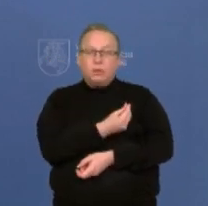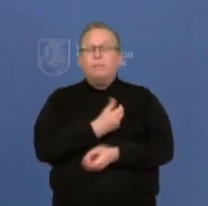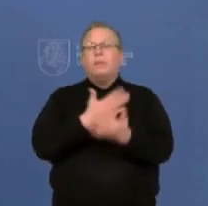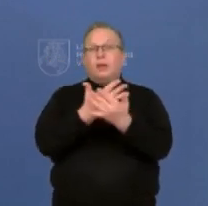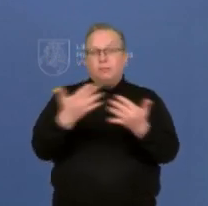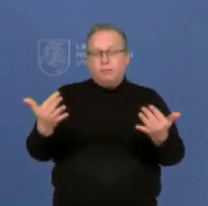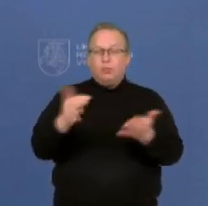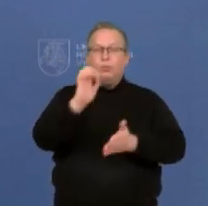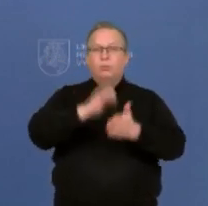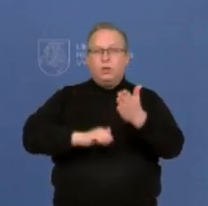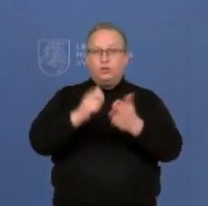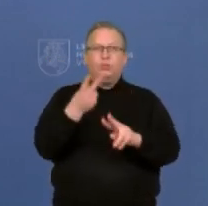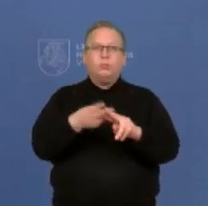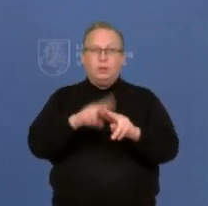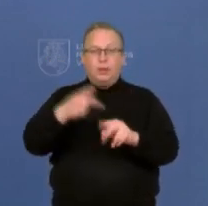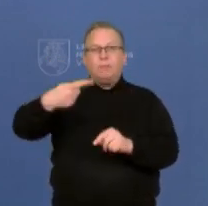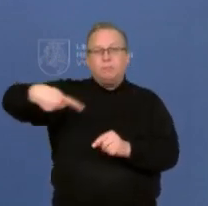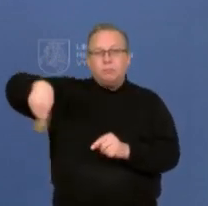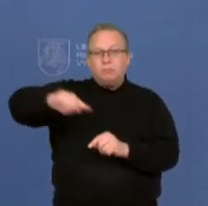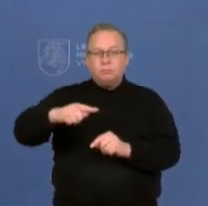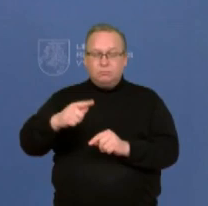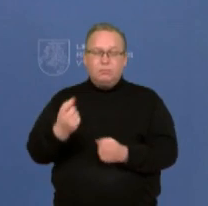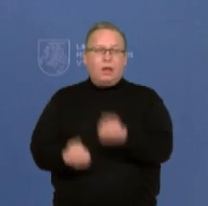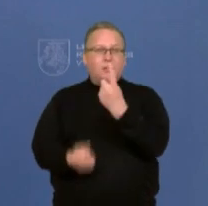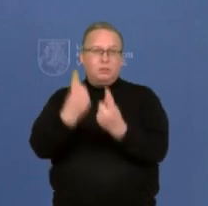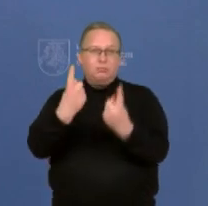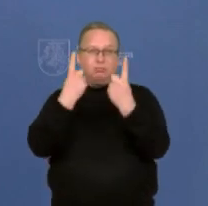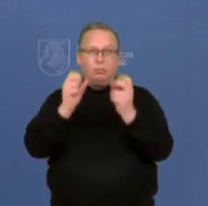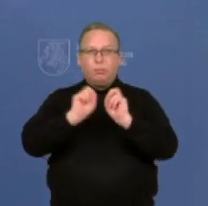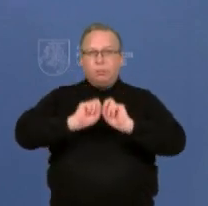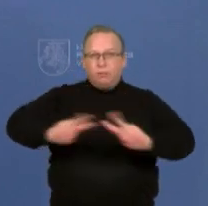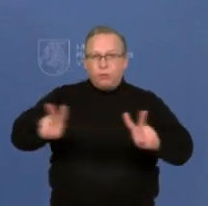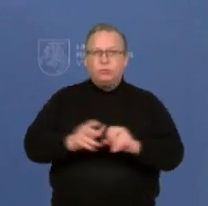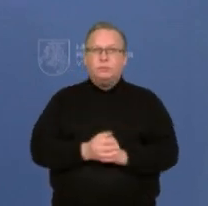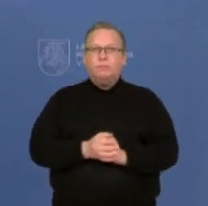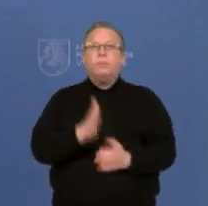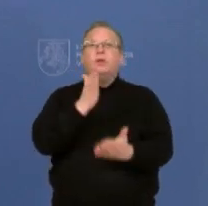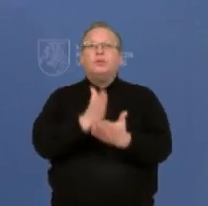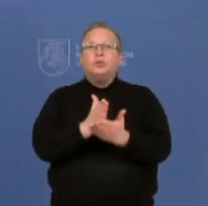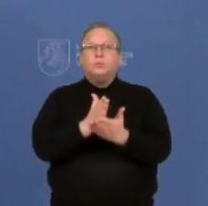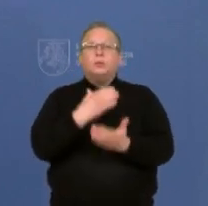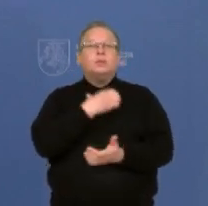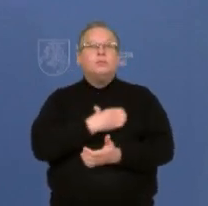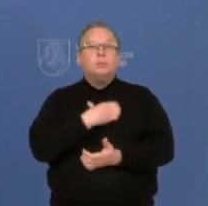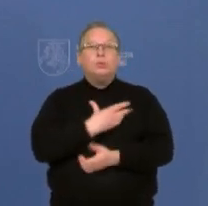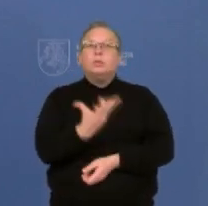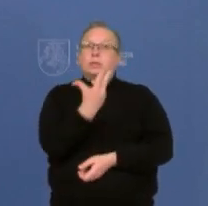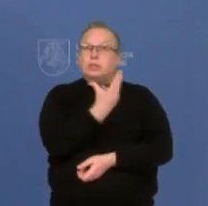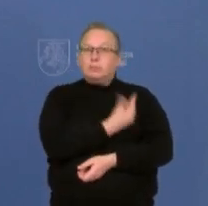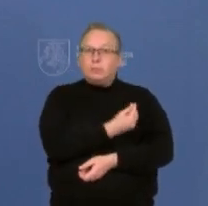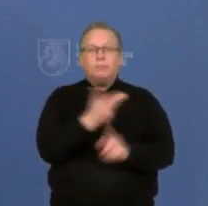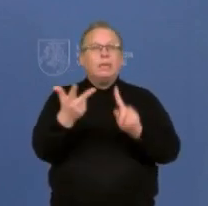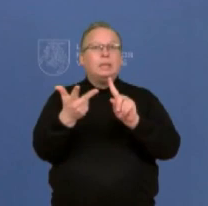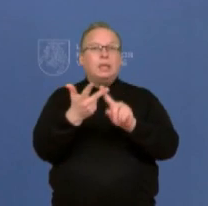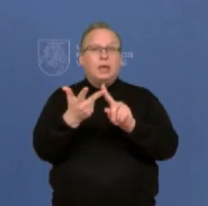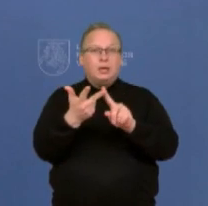įvairiausių priežasčių ir būtent jiems kyla labai didžiulė grėsmė. Taip pat yra labai svarbu skiepytis trečiaje